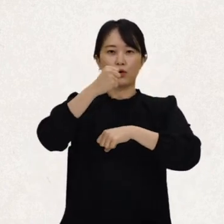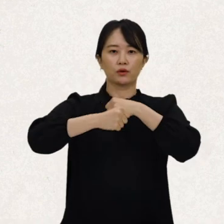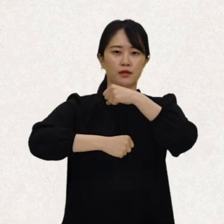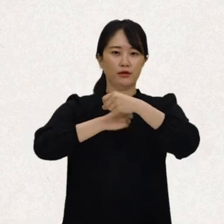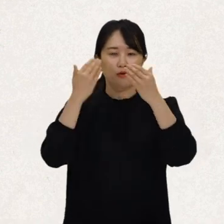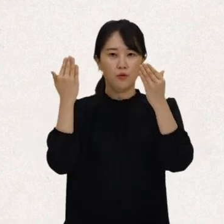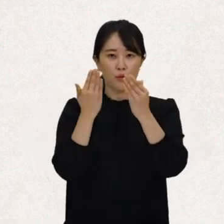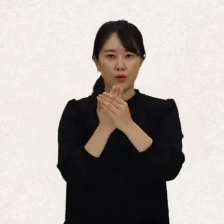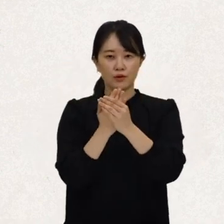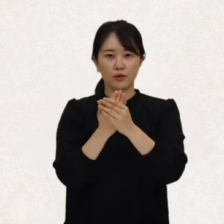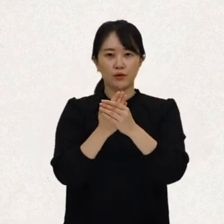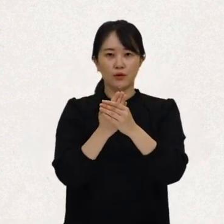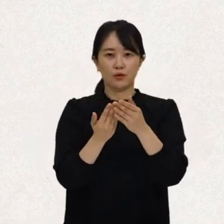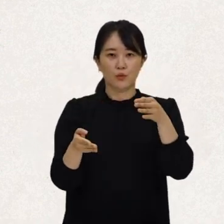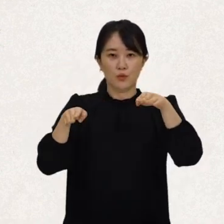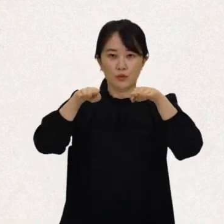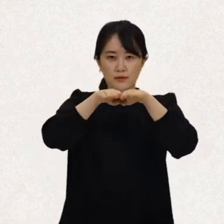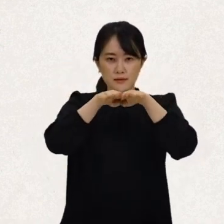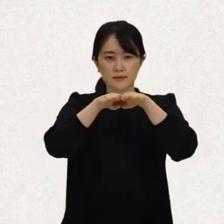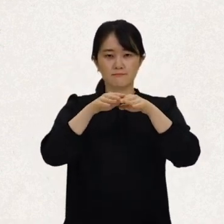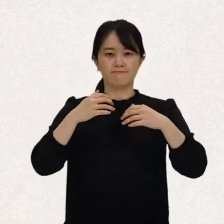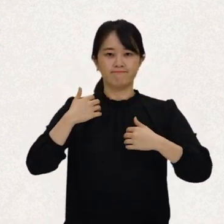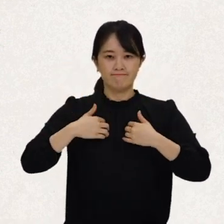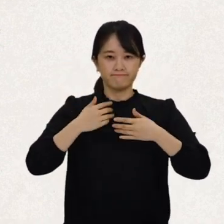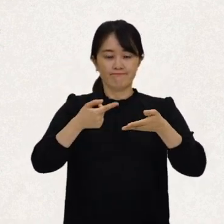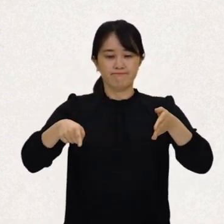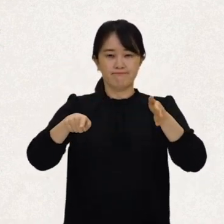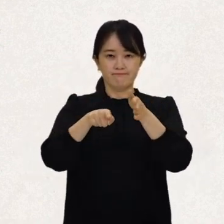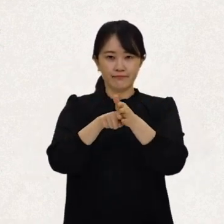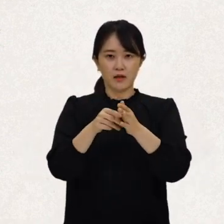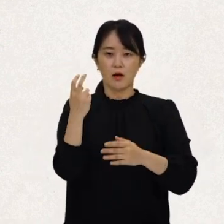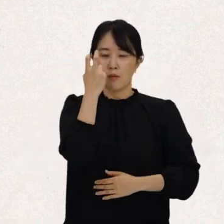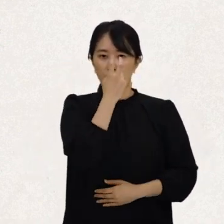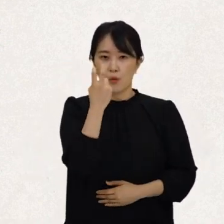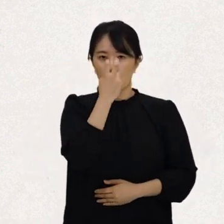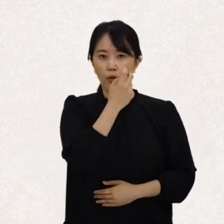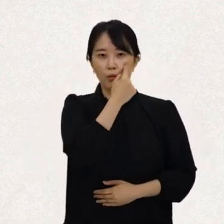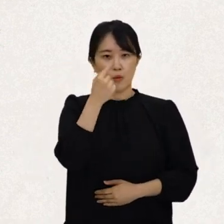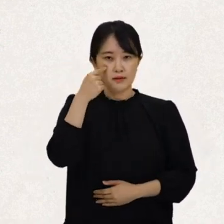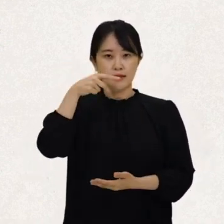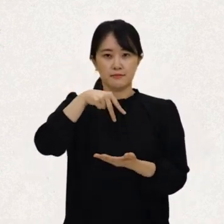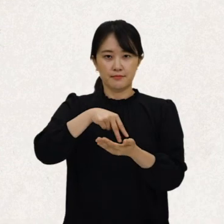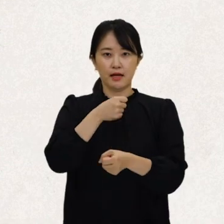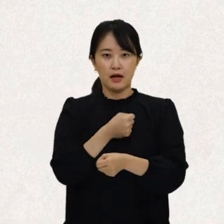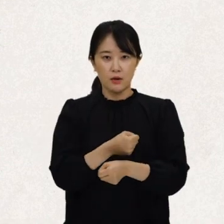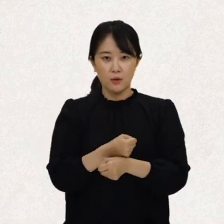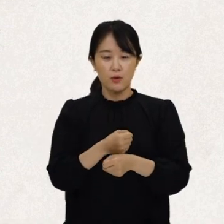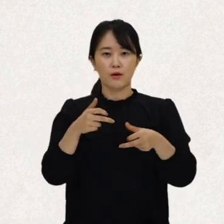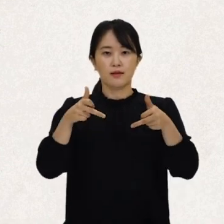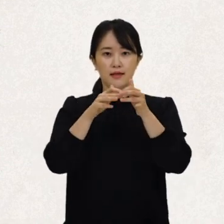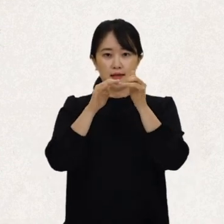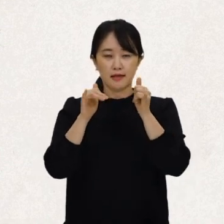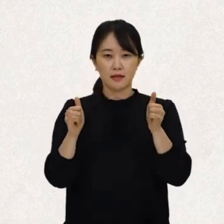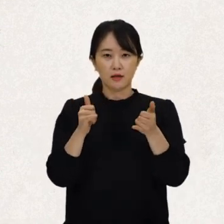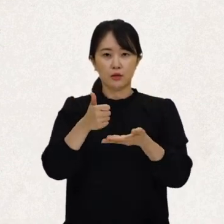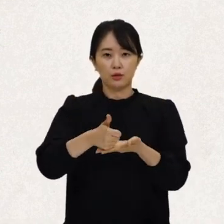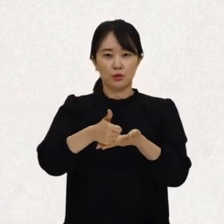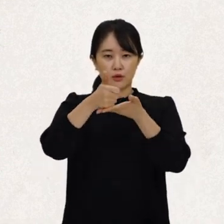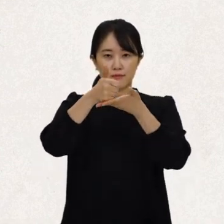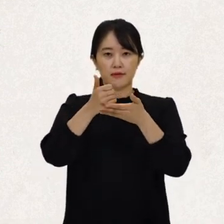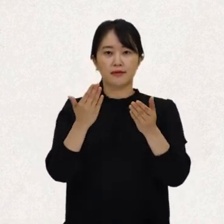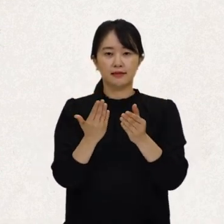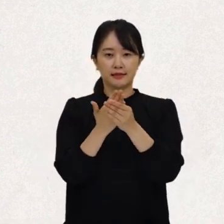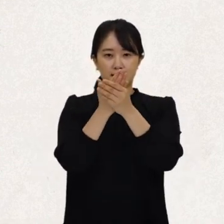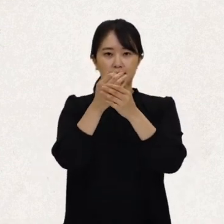자유를 완전하고 동등하게 향유하도록 증진, 보호, 보장하고 장애인의 고유한 존엄성을